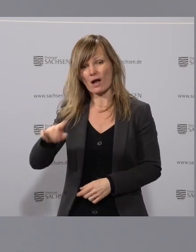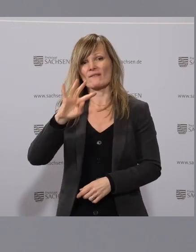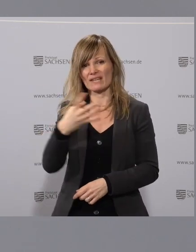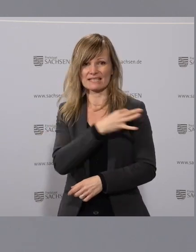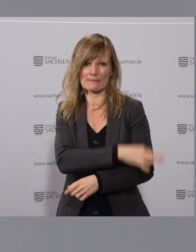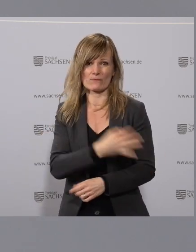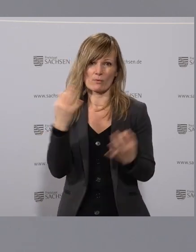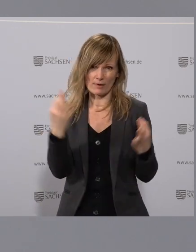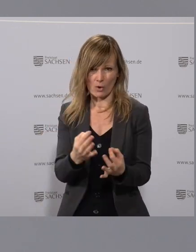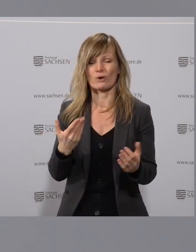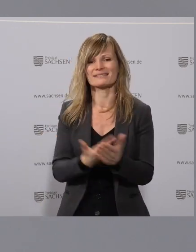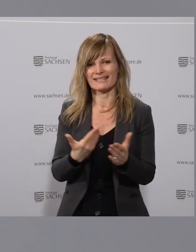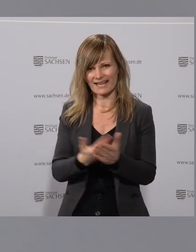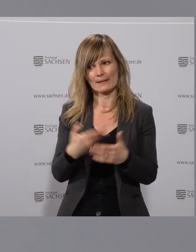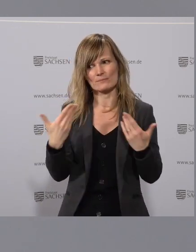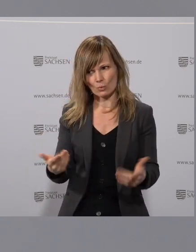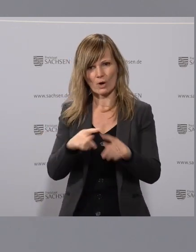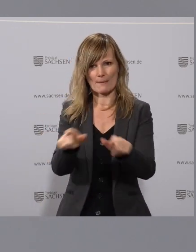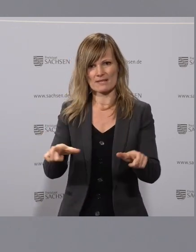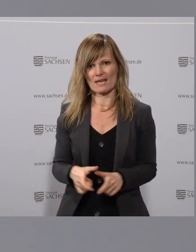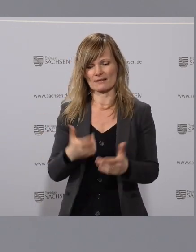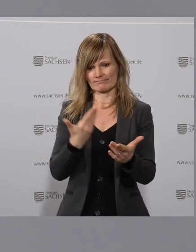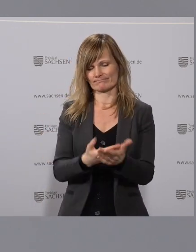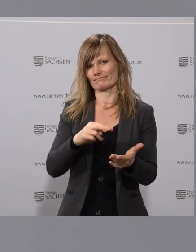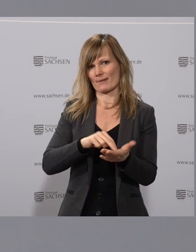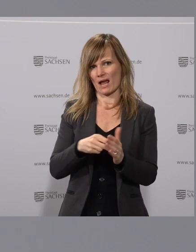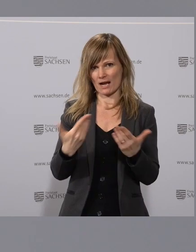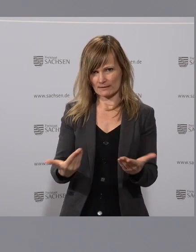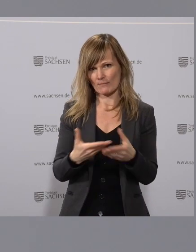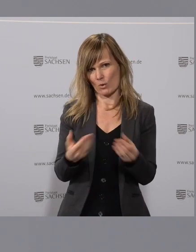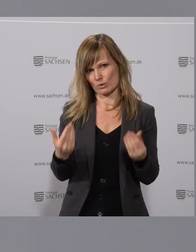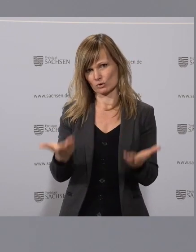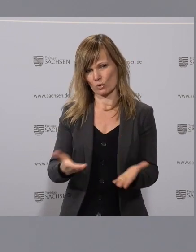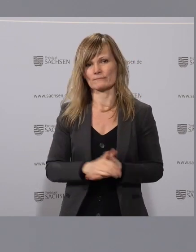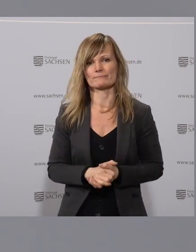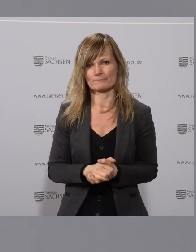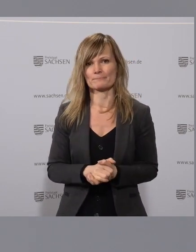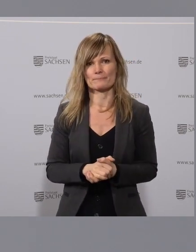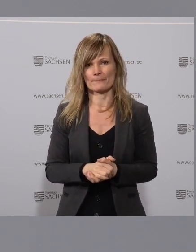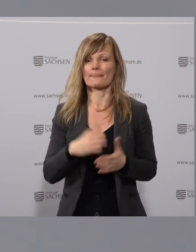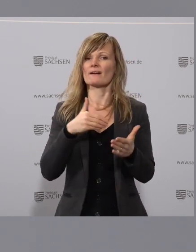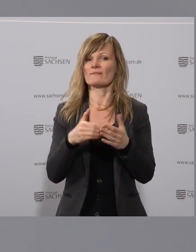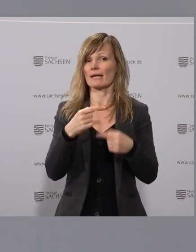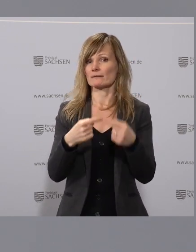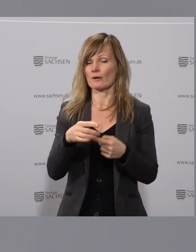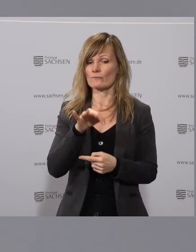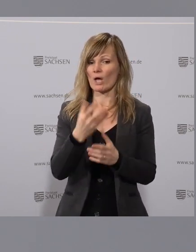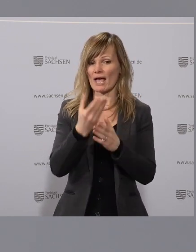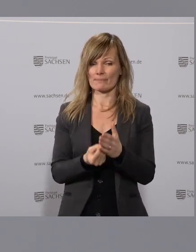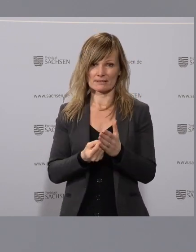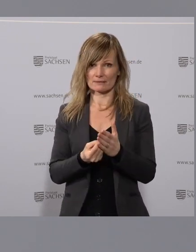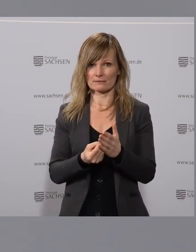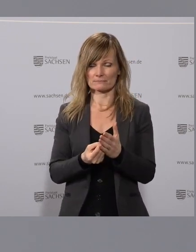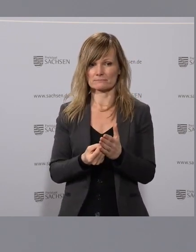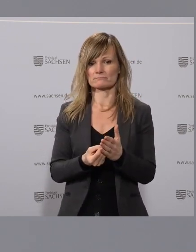haben wir das heute im Kabinett so vorgegeben und gelöst. Wir haben weiterhin, dass wir auch für den Herbst natürlich